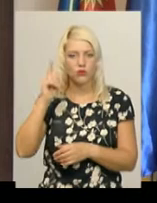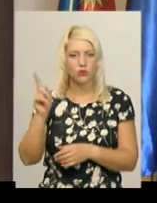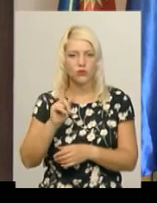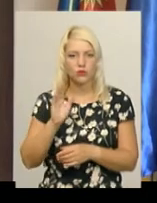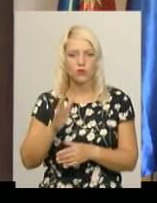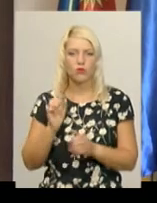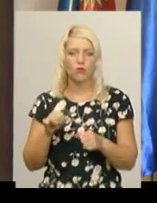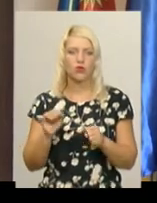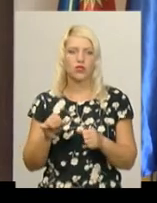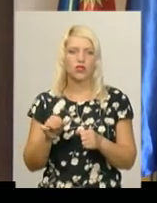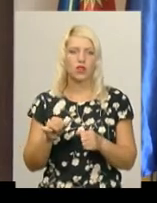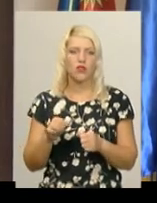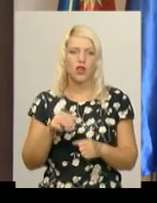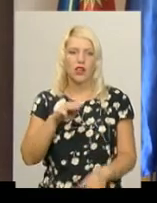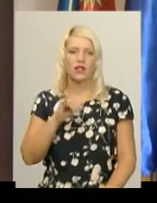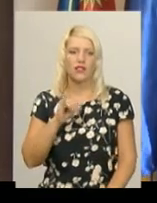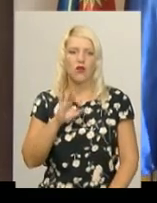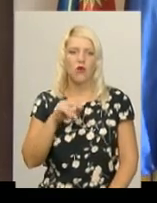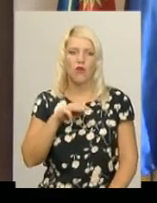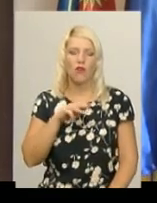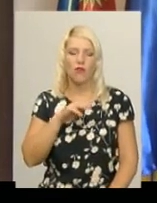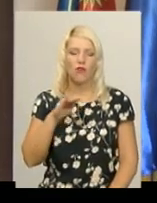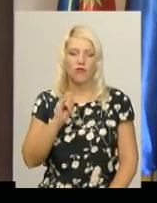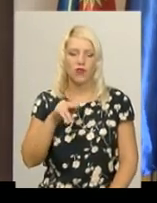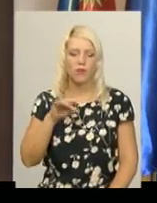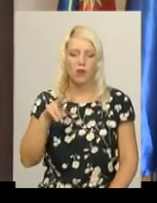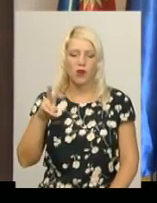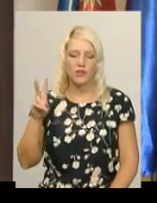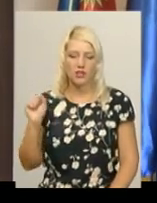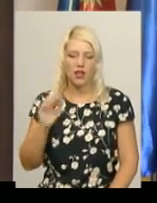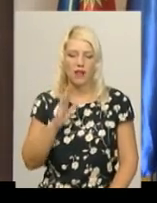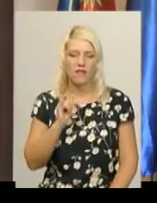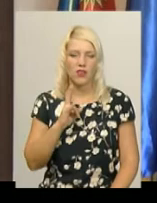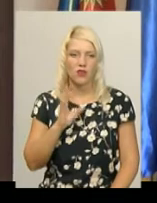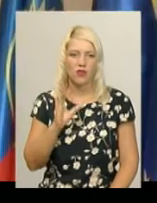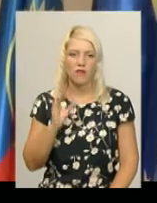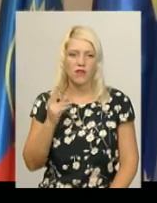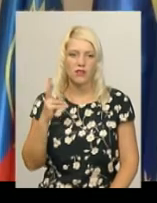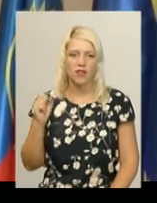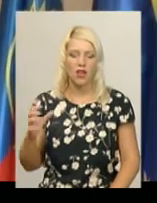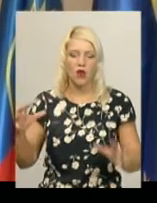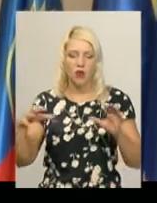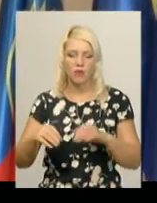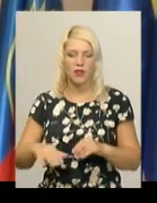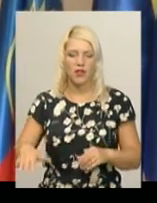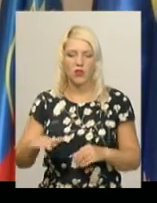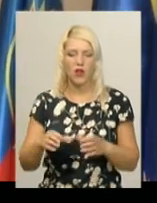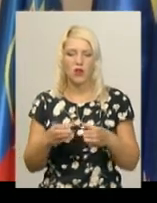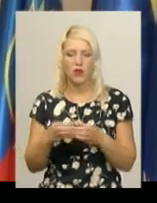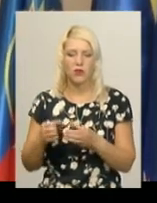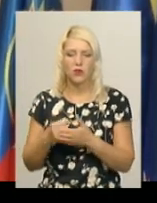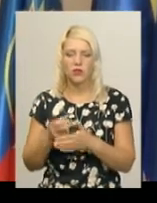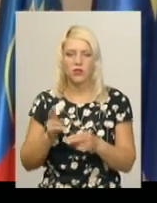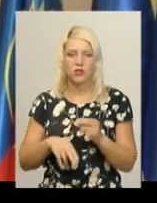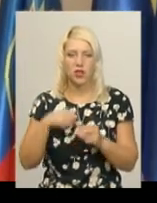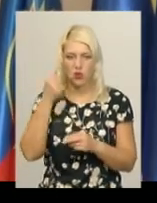вони ще відбудуться ще в двох. Це в Тіофіпольській об'єднанні і в Вінковецькій об'єднанні територіальних громадах. До кінця року, крім цих, які я